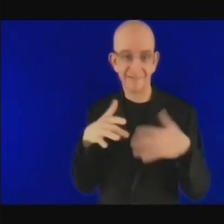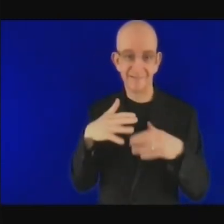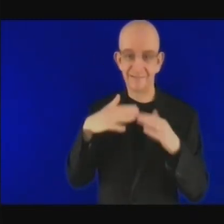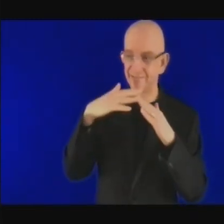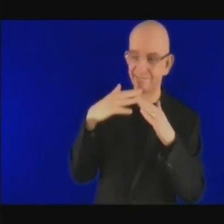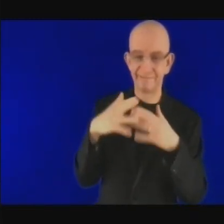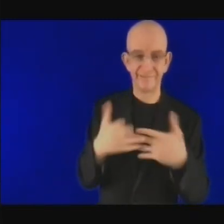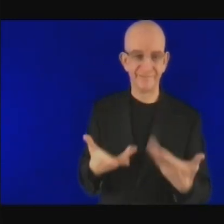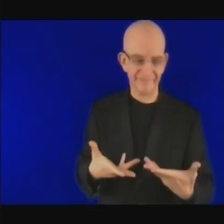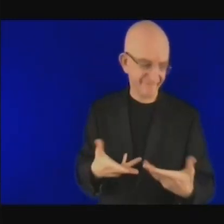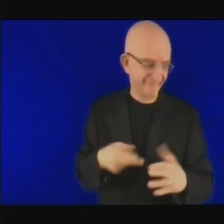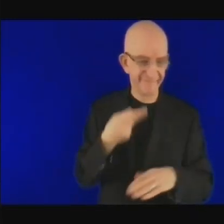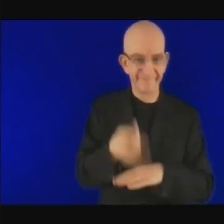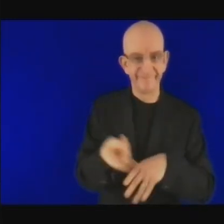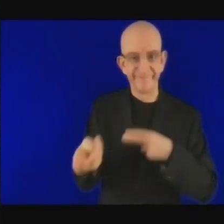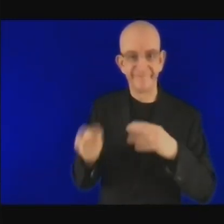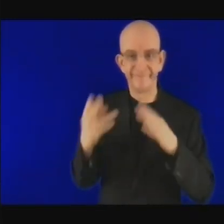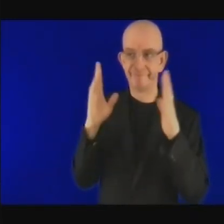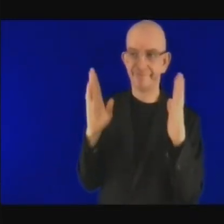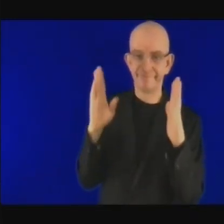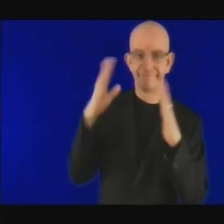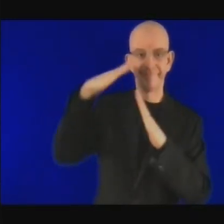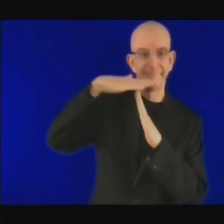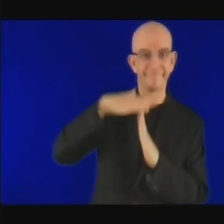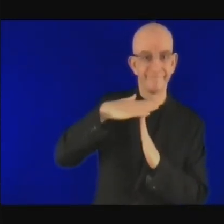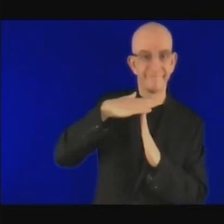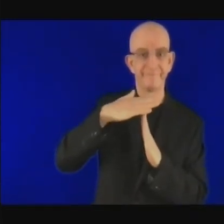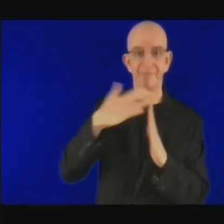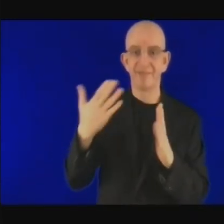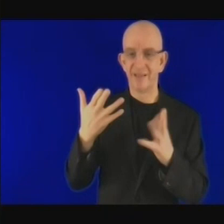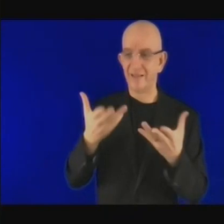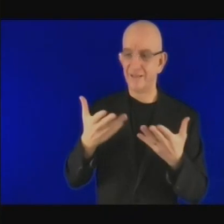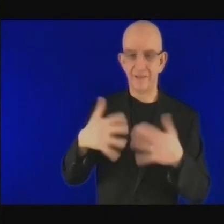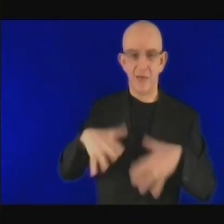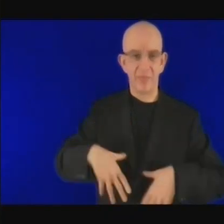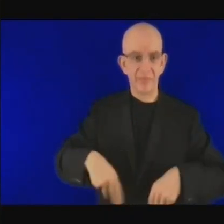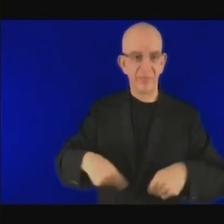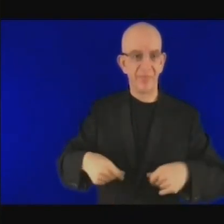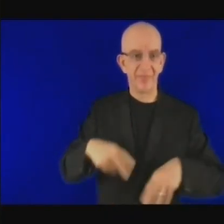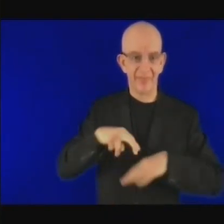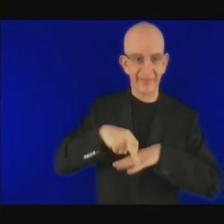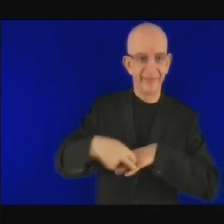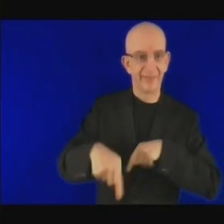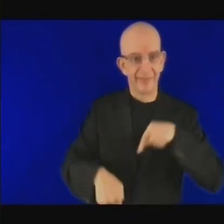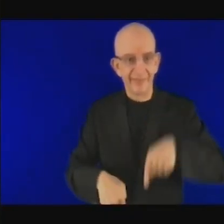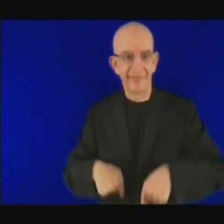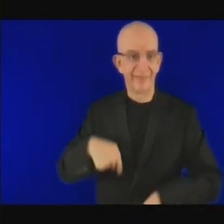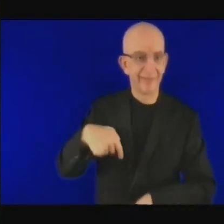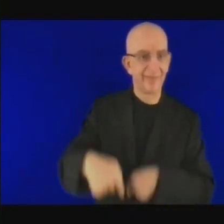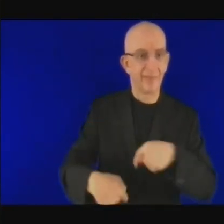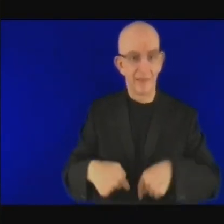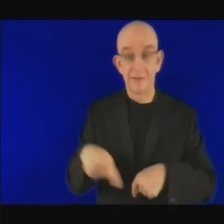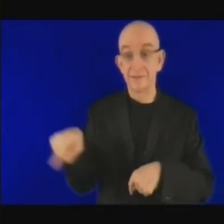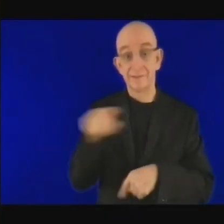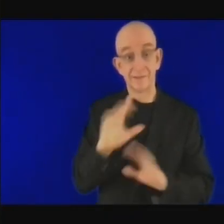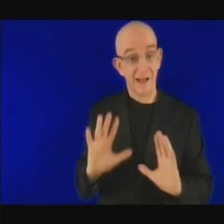ce sont ces populations qui seront le plus touchées par les changements climatiques.